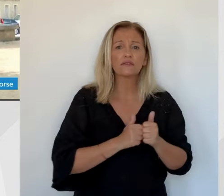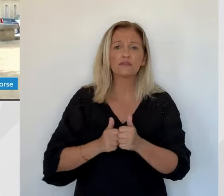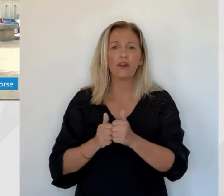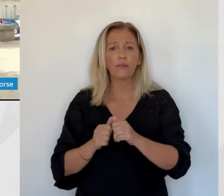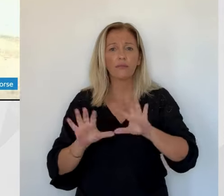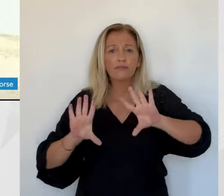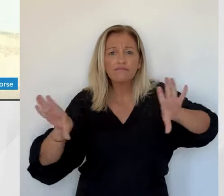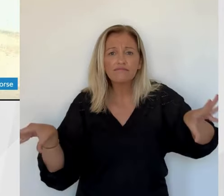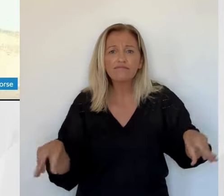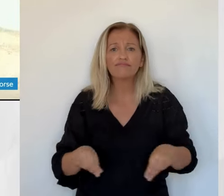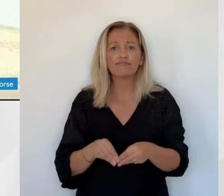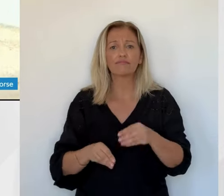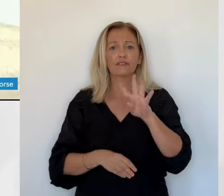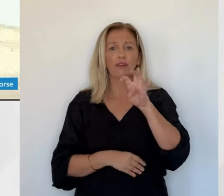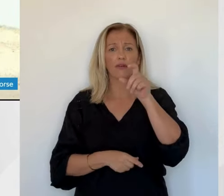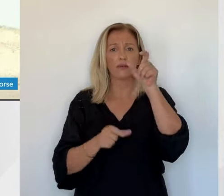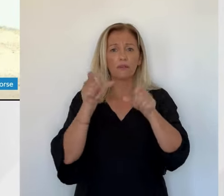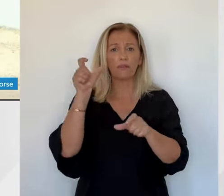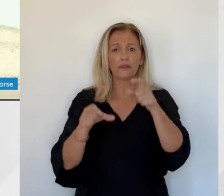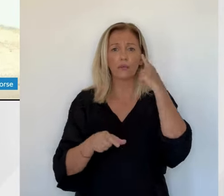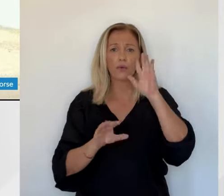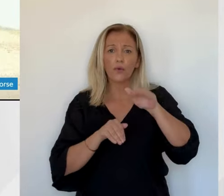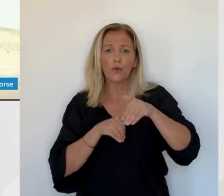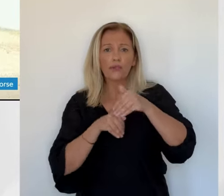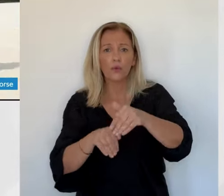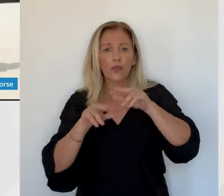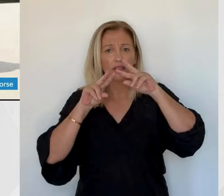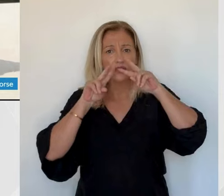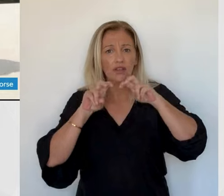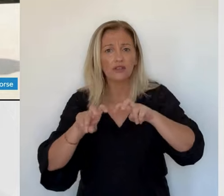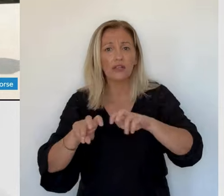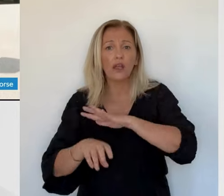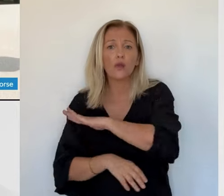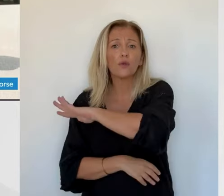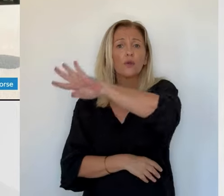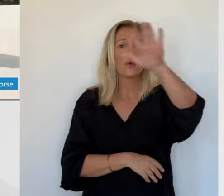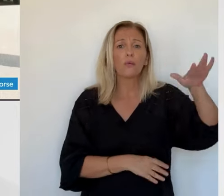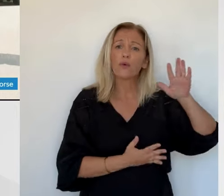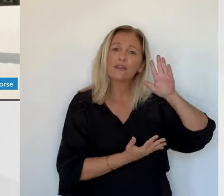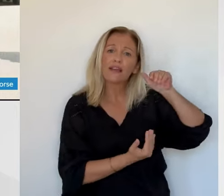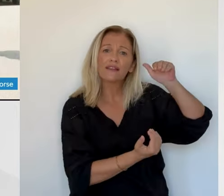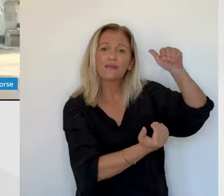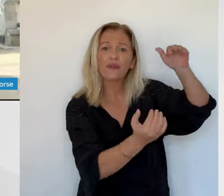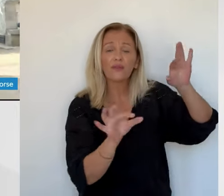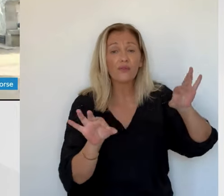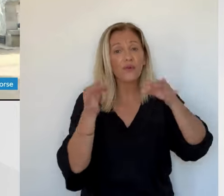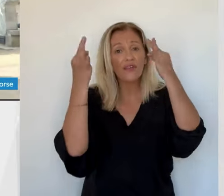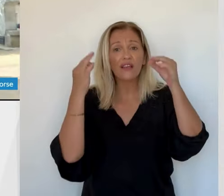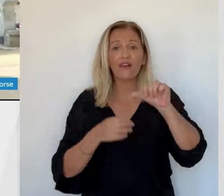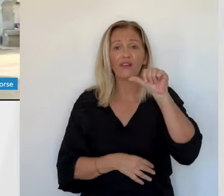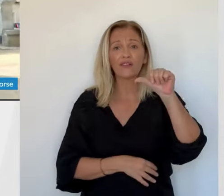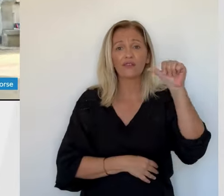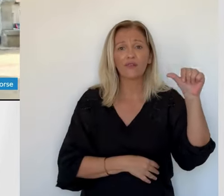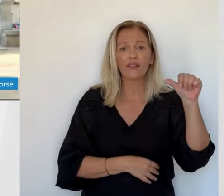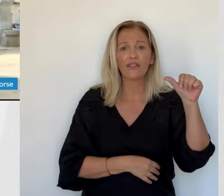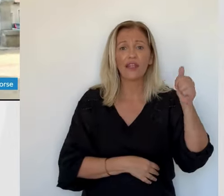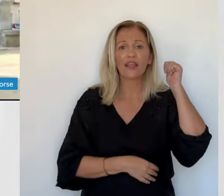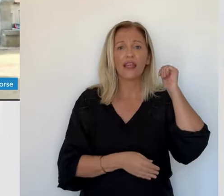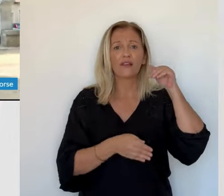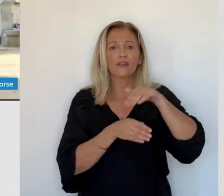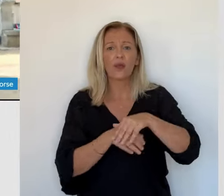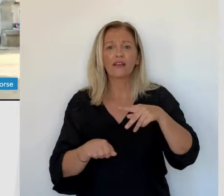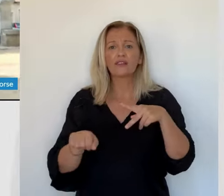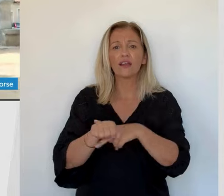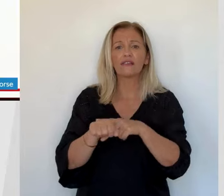collaboration avec les villages avoisinants, on a pu organiser une battue d'une quarantaine de personnes en espérant que ces recherches